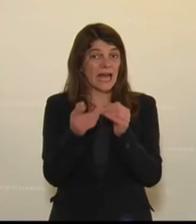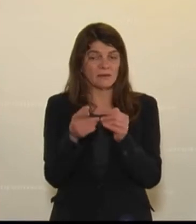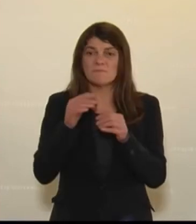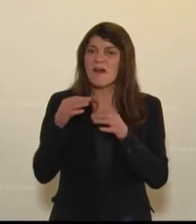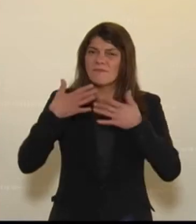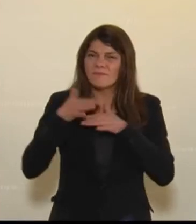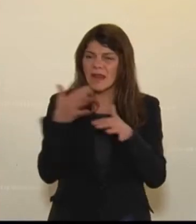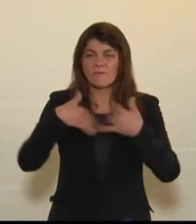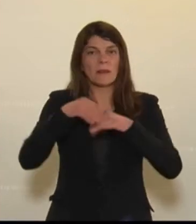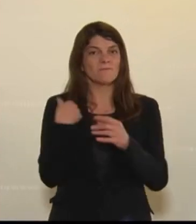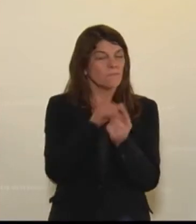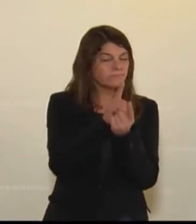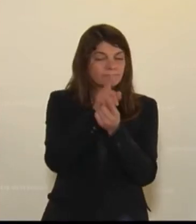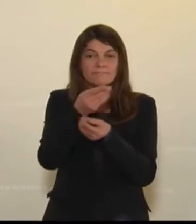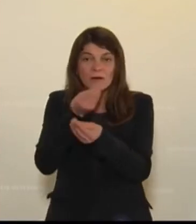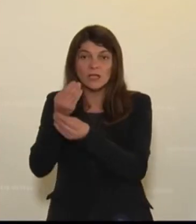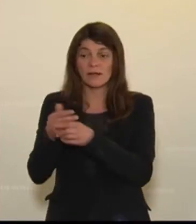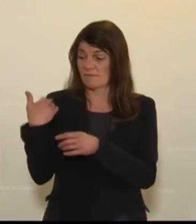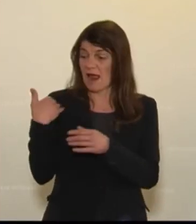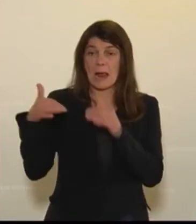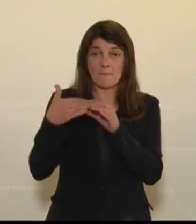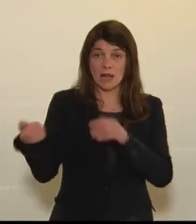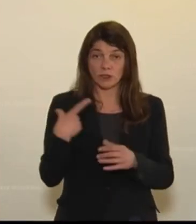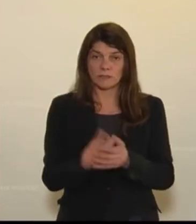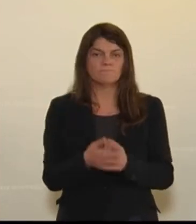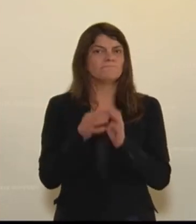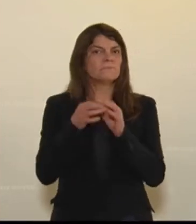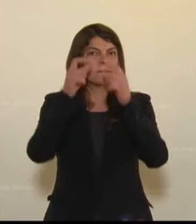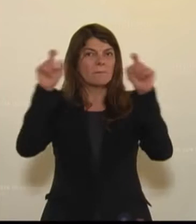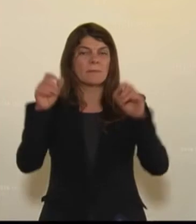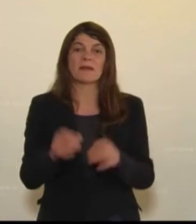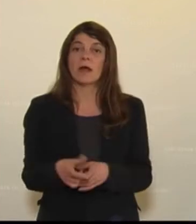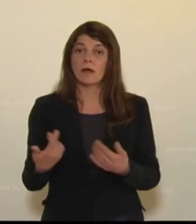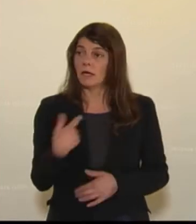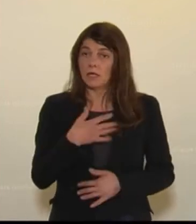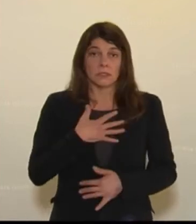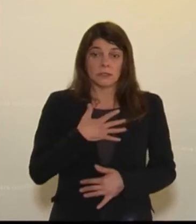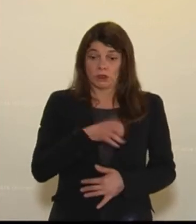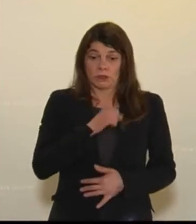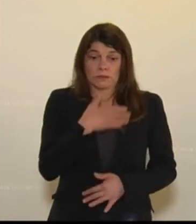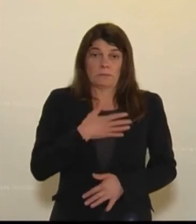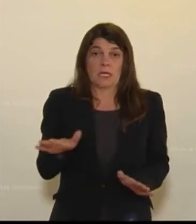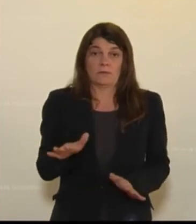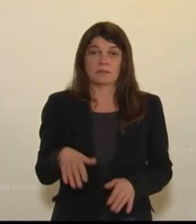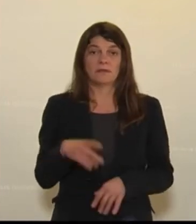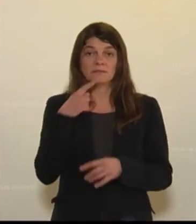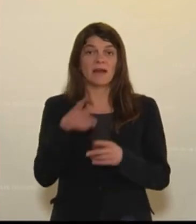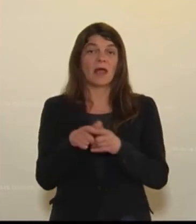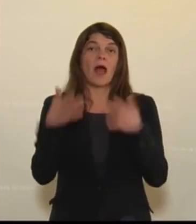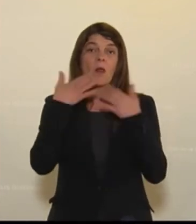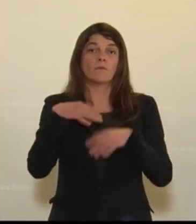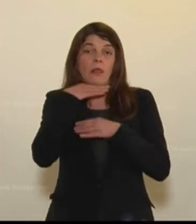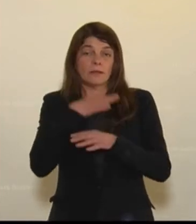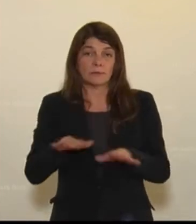Familien im persönlichen Austausch und habe da ein E-Mail jetzt in den letzten Tagen bekommen, der betreffend war, uns geht die Luft aus und der Text, ich lasse